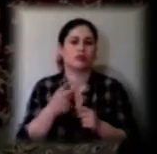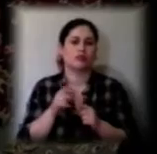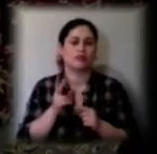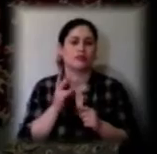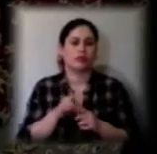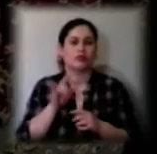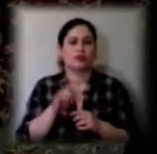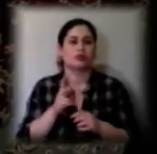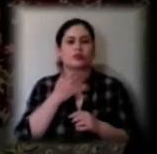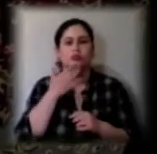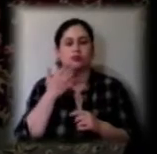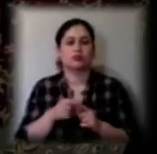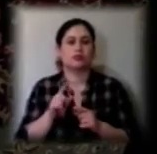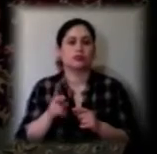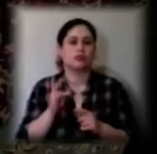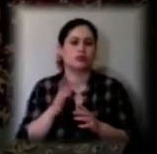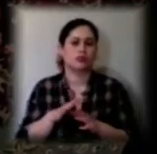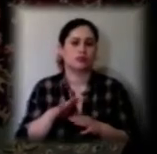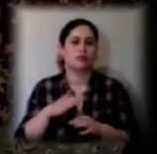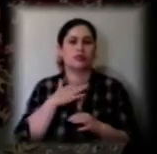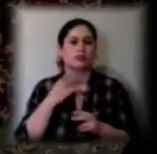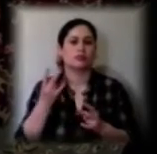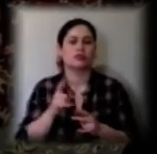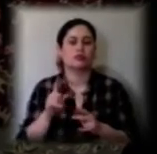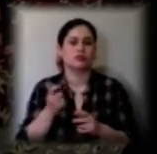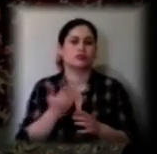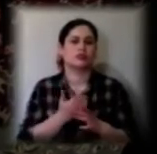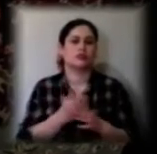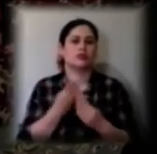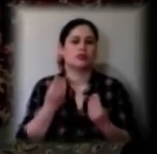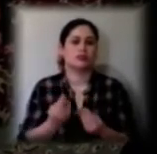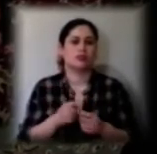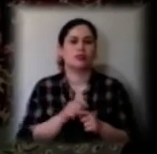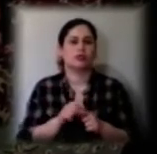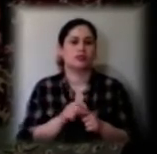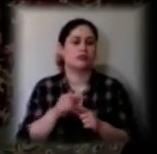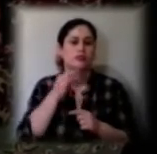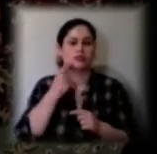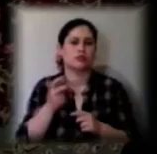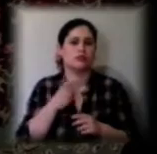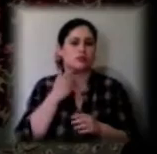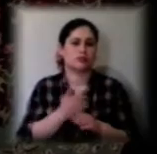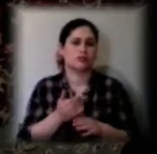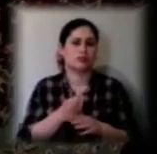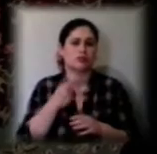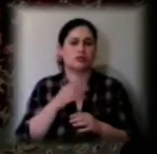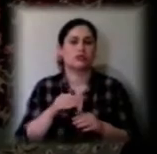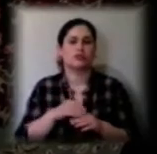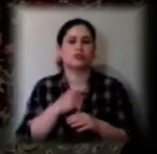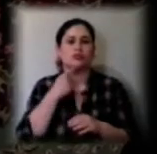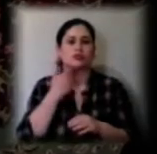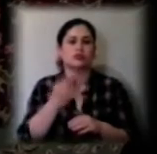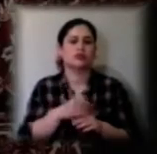нема, то у когось там дітей багато, треба якусь допомогу казати матеріально. Він приходив додому, жінка завжди казала, ти? Каже, людям